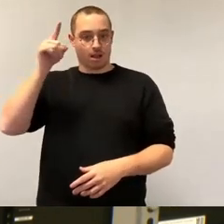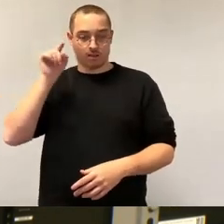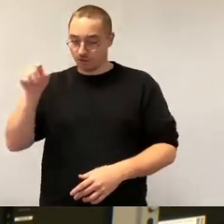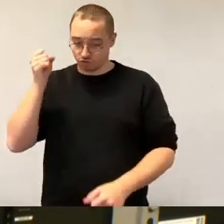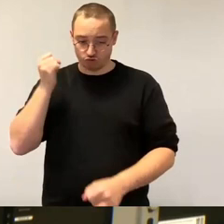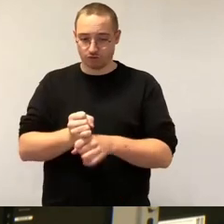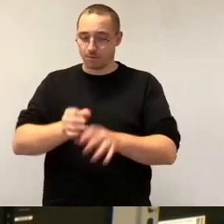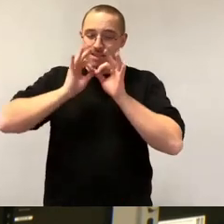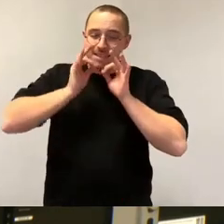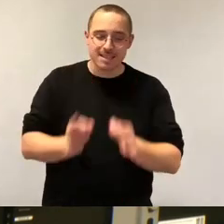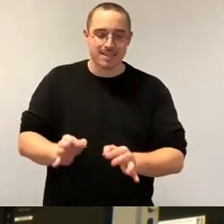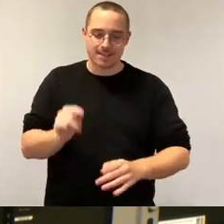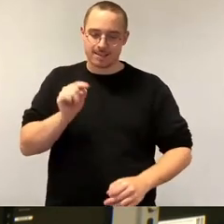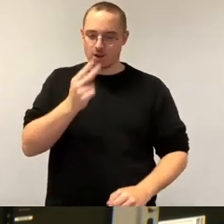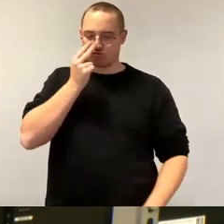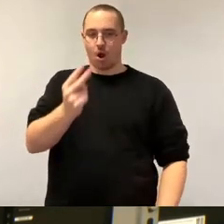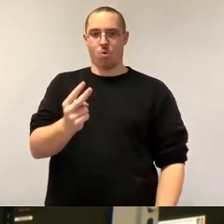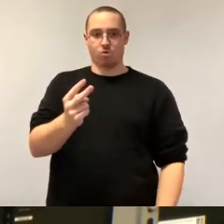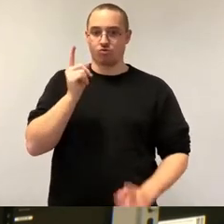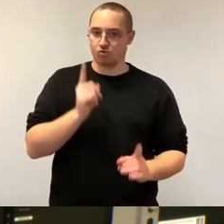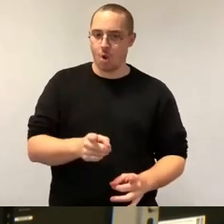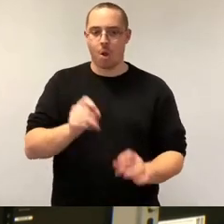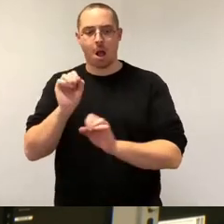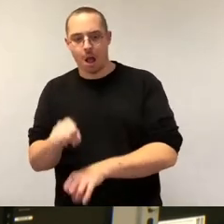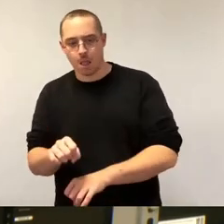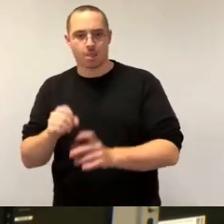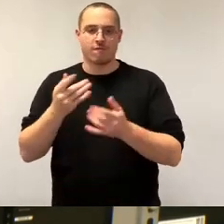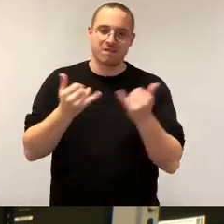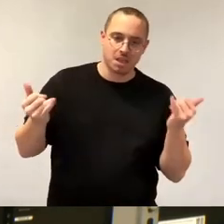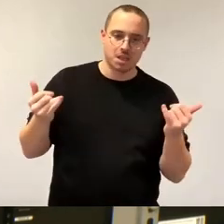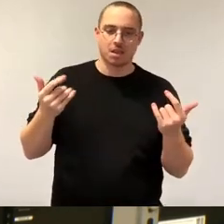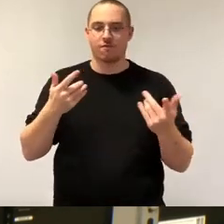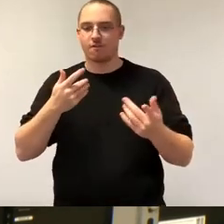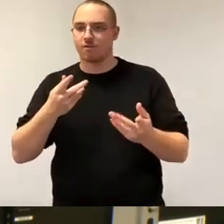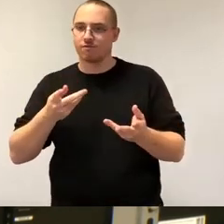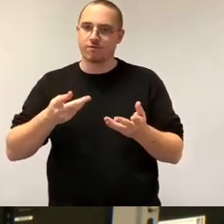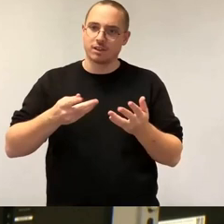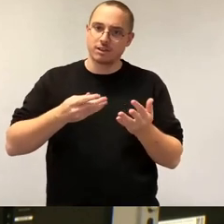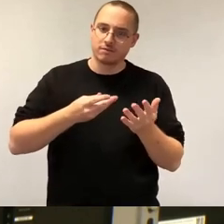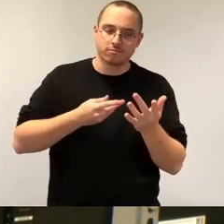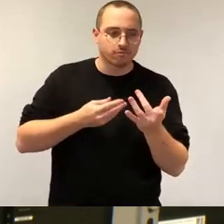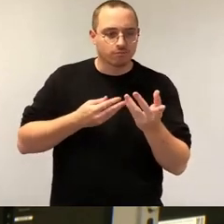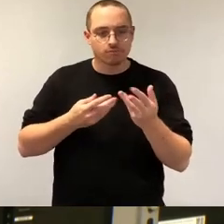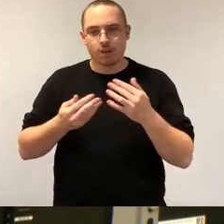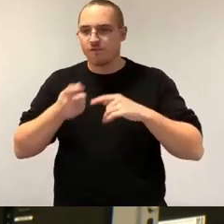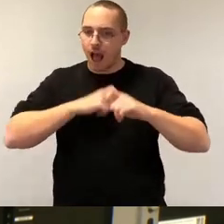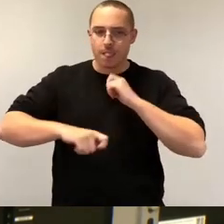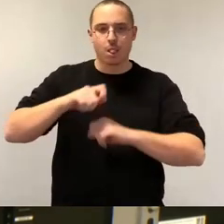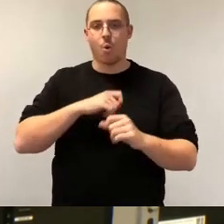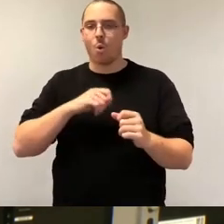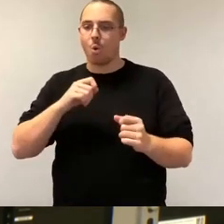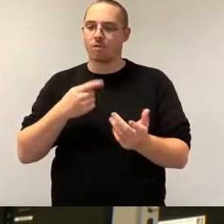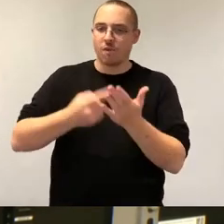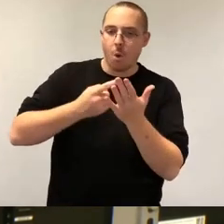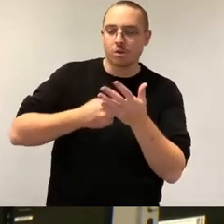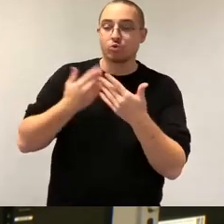Ansiedlung und wir haben Verhandlungen, wir haben Auflagen, wir sagen, okay, du kannst das machen, aber dafür möchten wir das